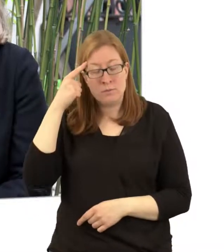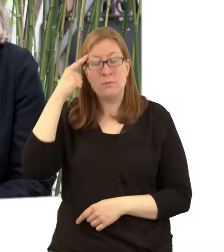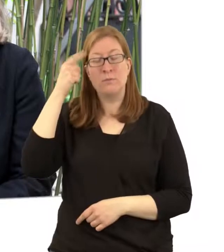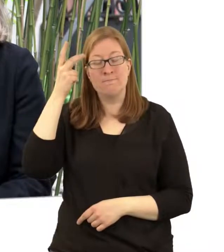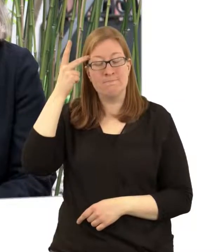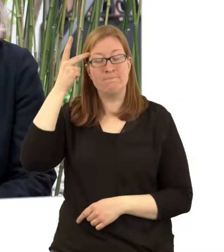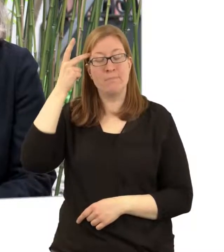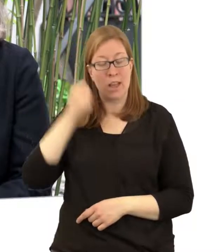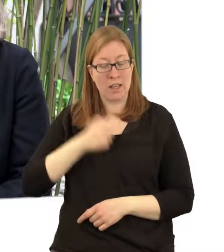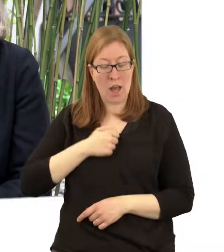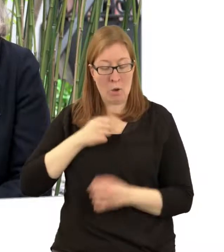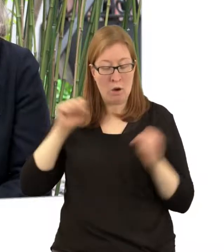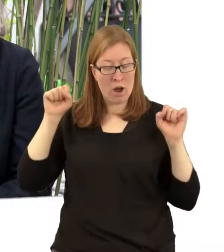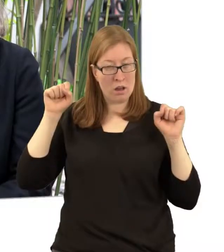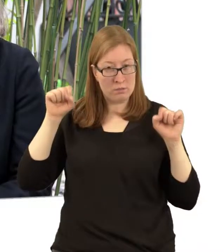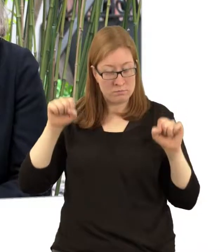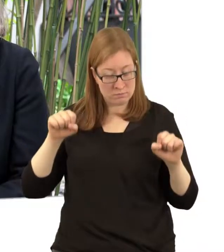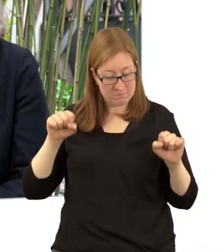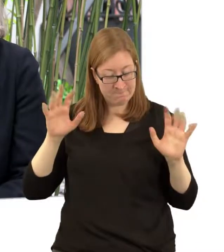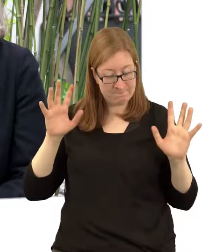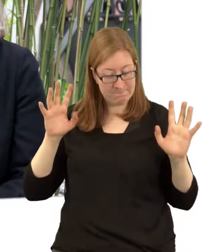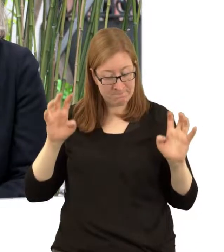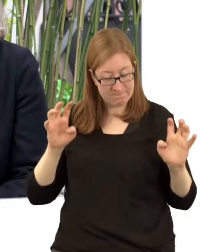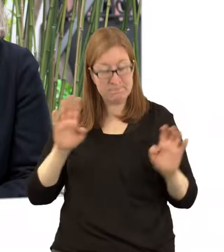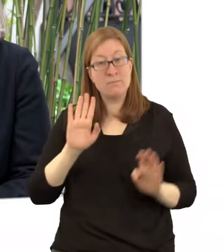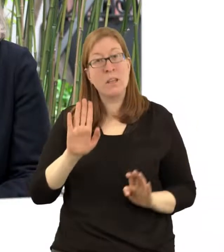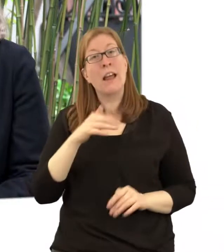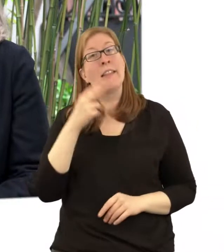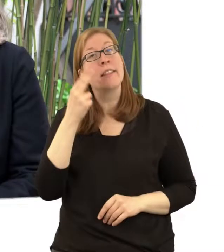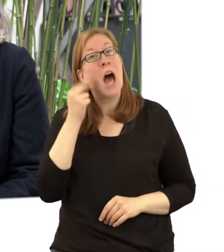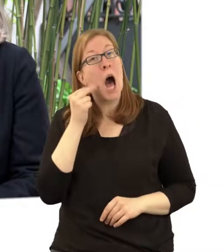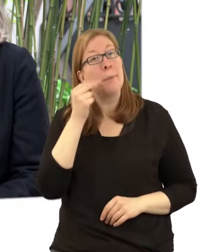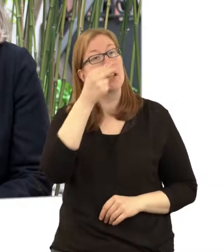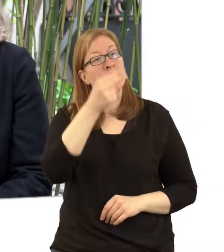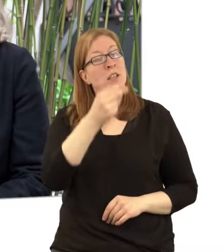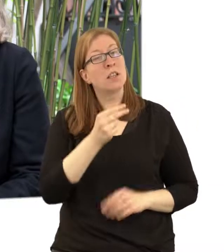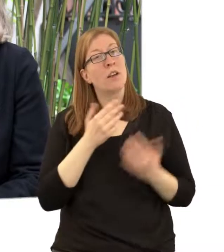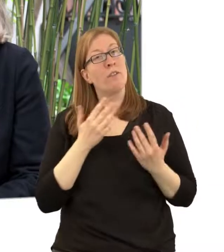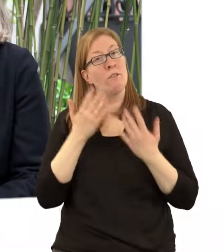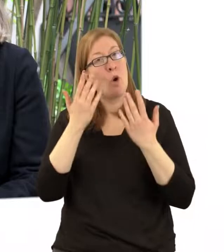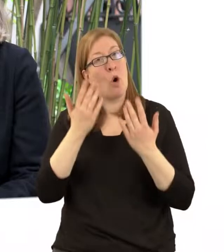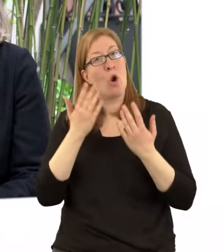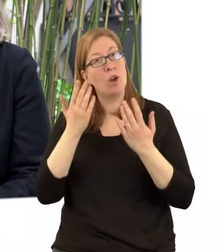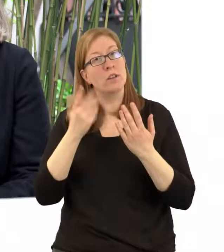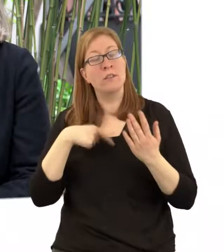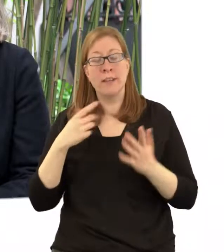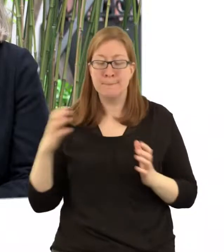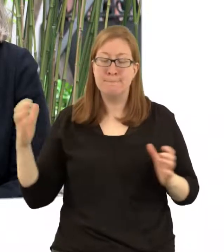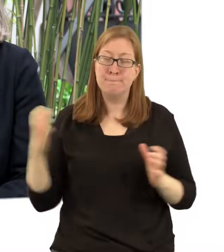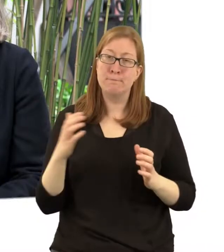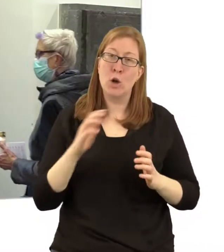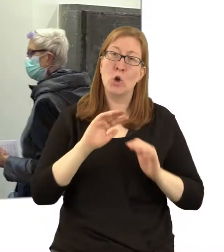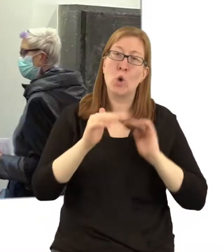trauern um sie und wir nennen ihre Namen und wir sind zusammen und trösten uns gegenseitig.